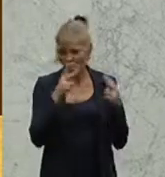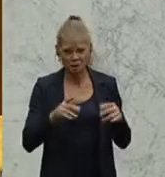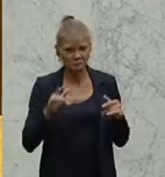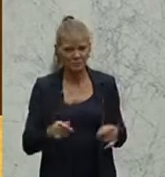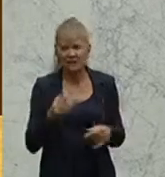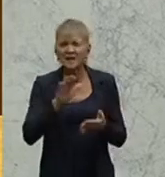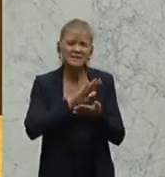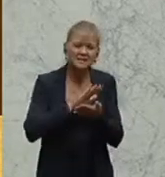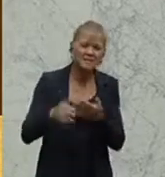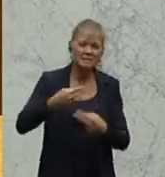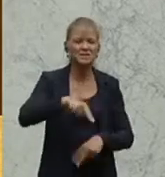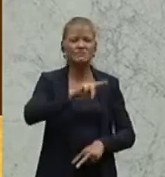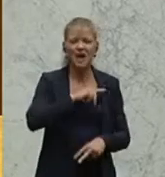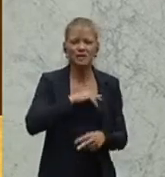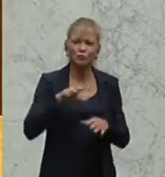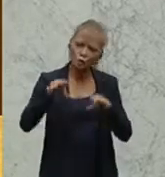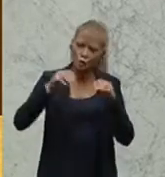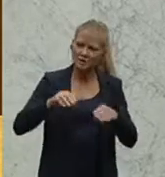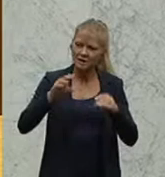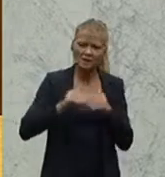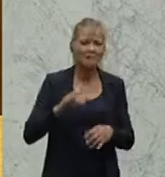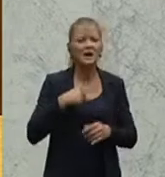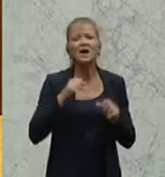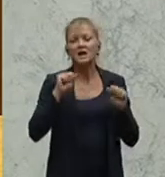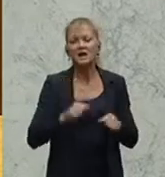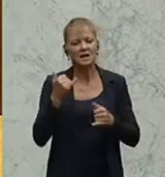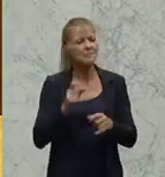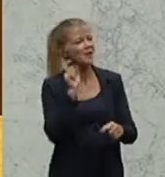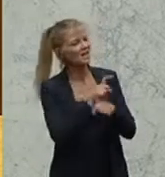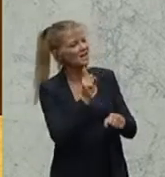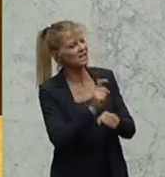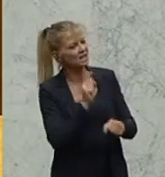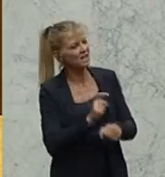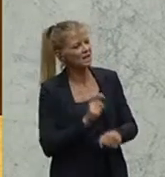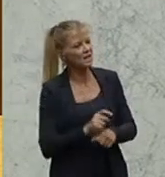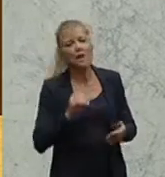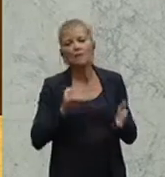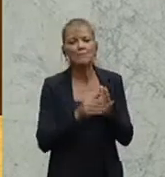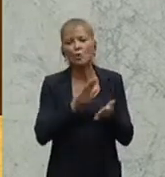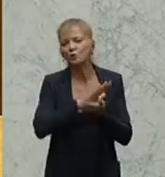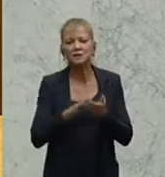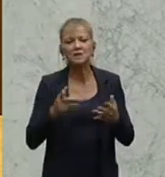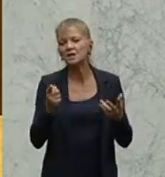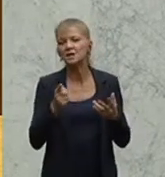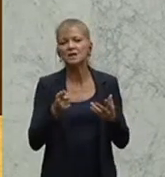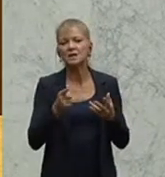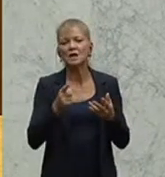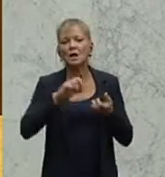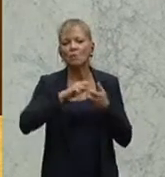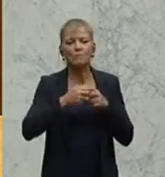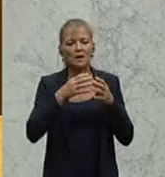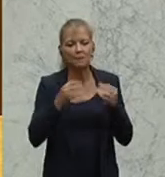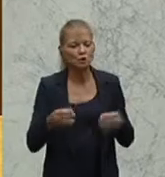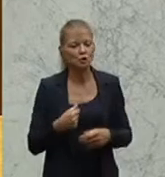finden. Man kann alles kritisieren, aber man muss nie eine Lösung auf den Tisch liegen. Und Gott behüte, Sie regieren irgendwo einmal in einem Bundesland,